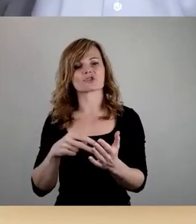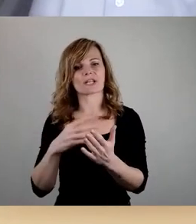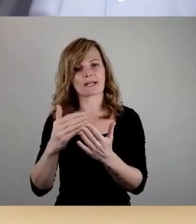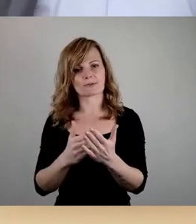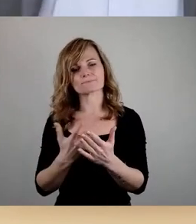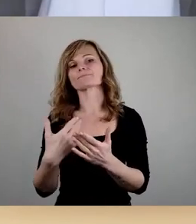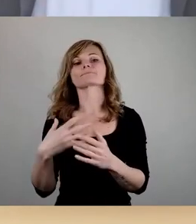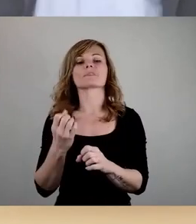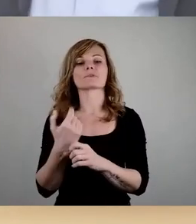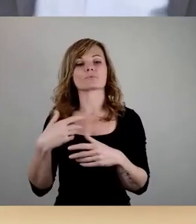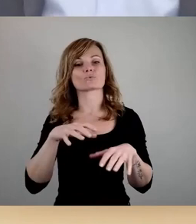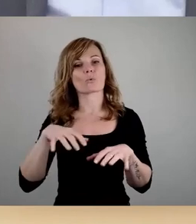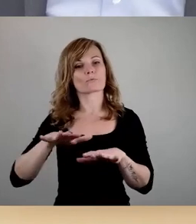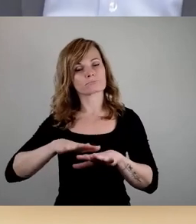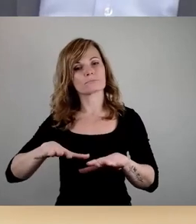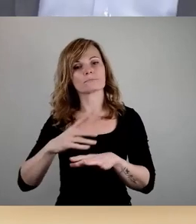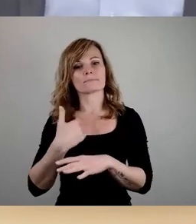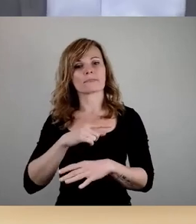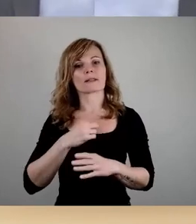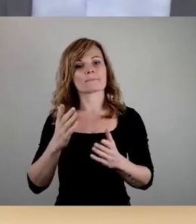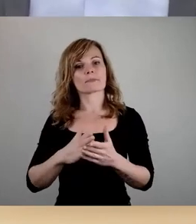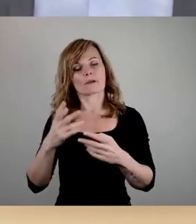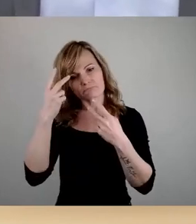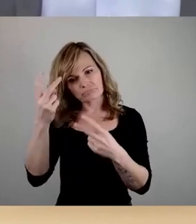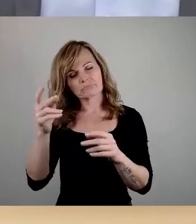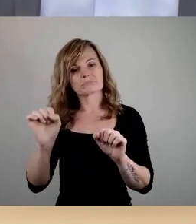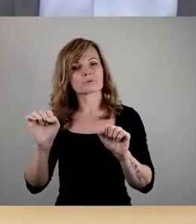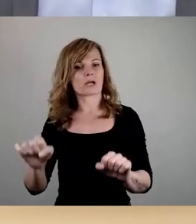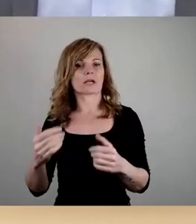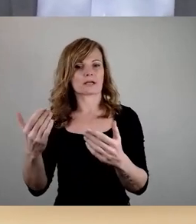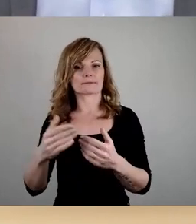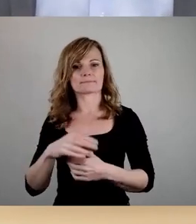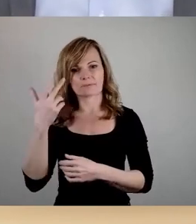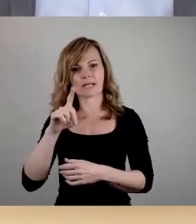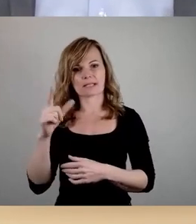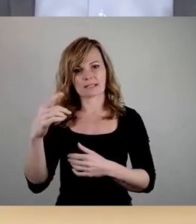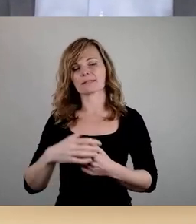Verfassungsorgane sind, werde ich dem auch gewähren lassen. Herr Lichty, bitte schön.